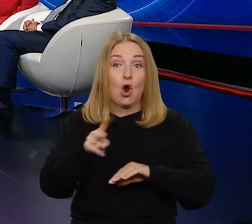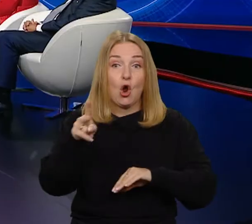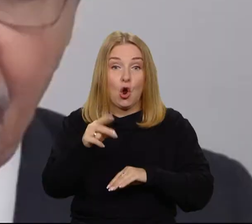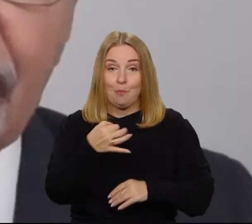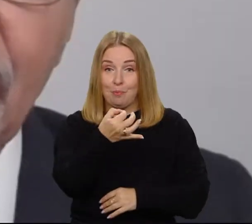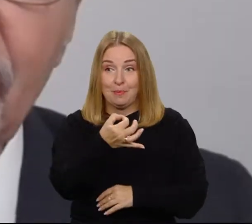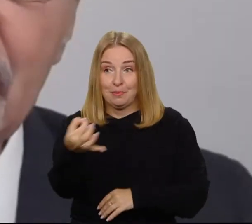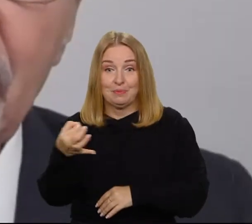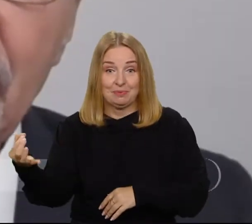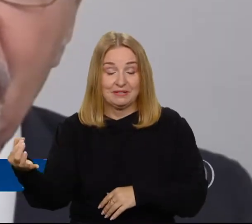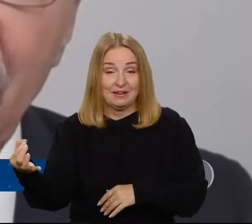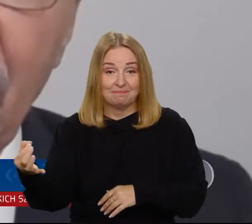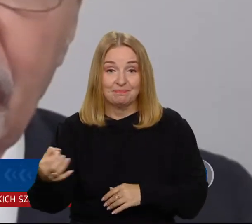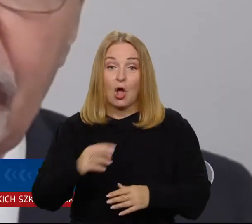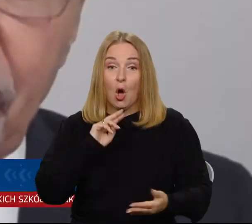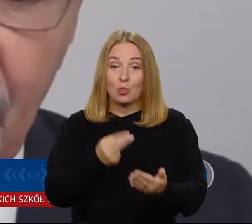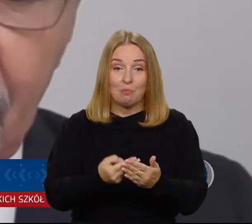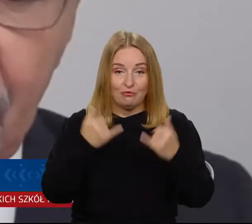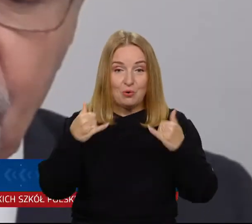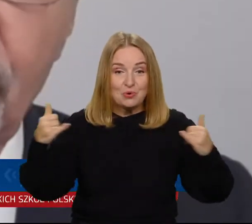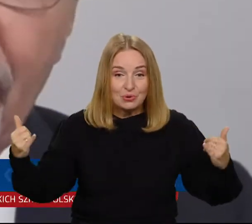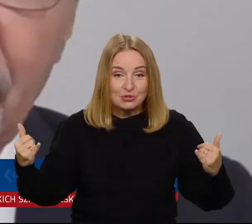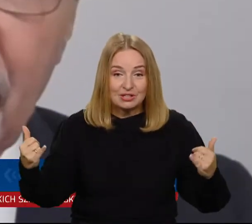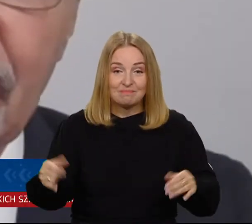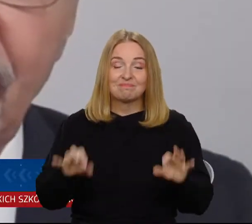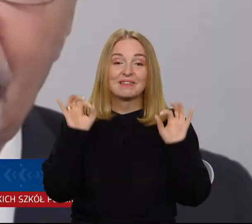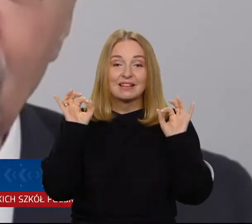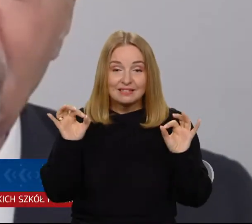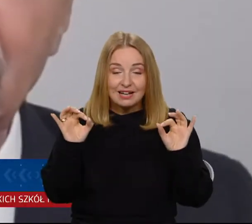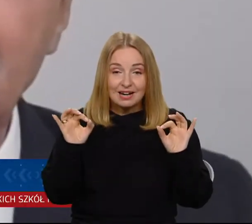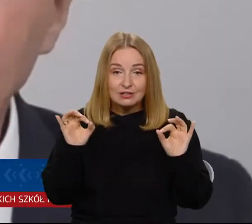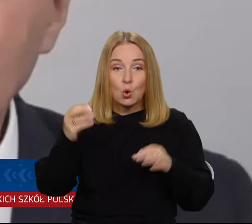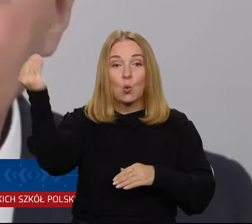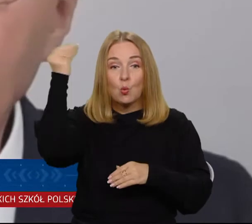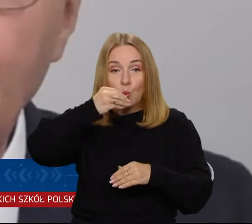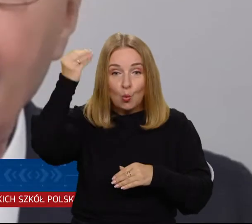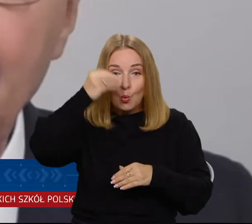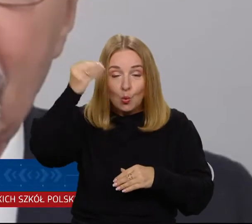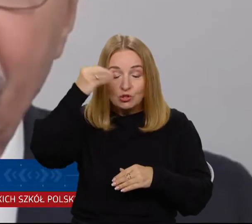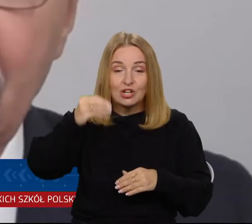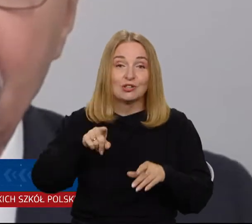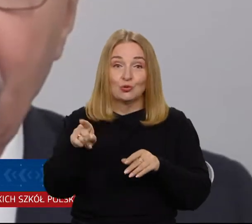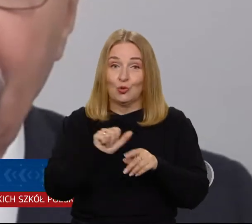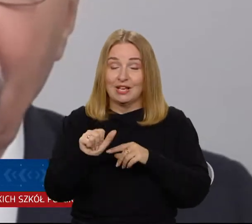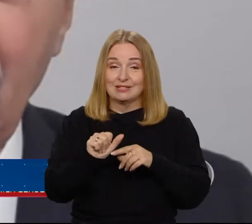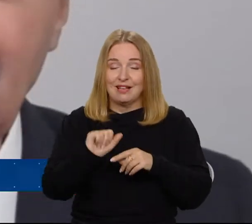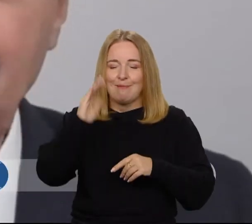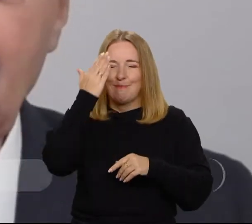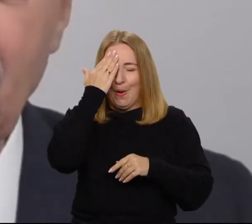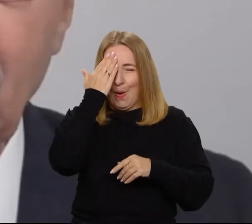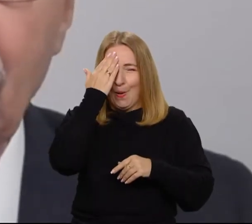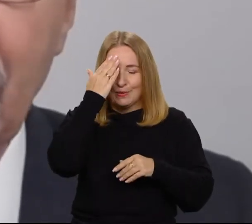różne. Natomiast myślę, że generalnie uczenie się, tak zwane uczenie się, to jest nic innego jak poznawanie świata.